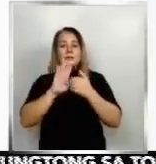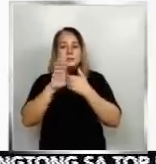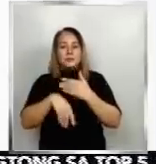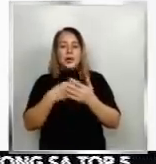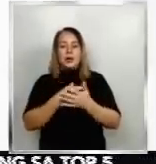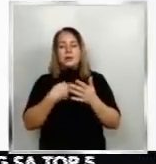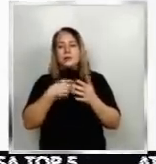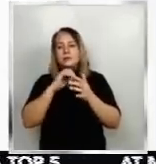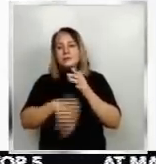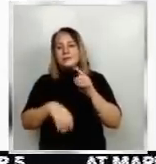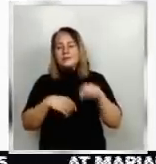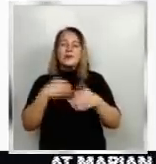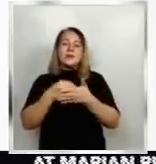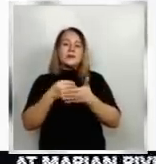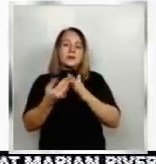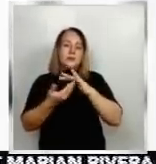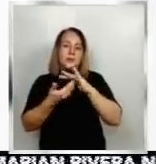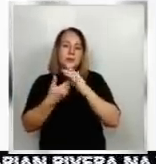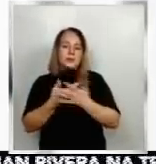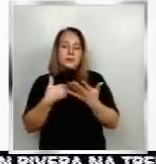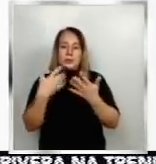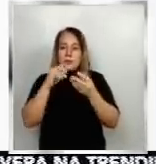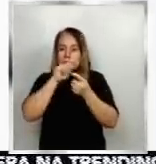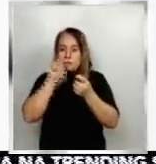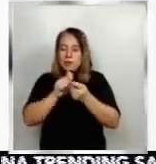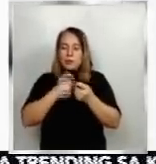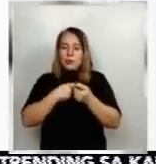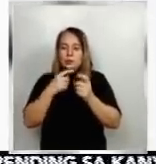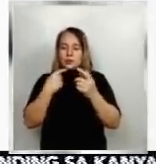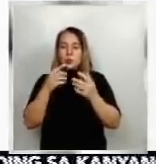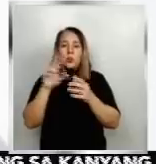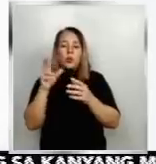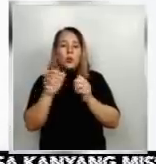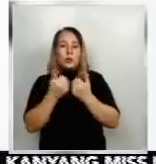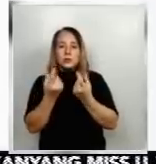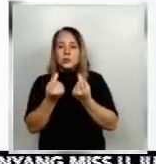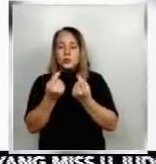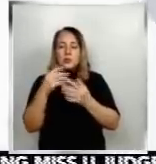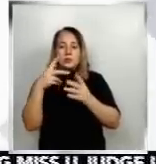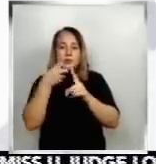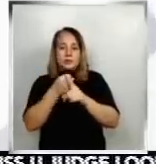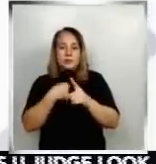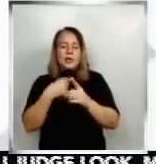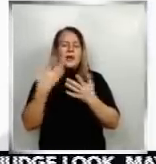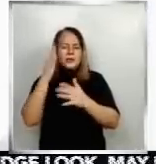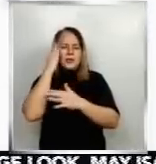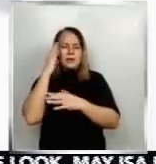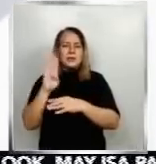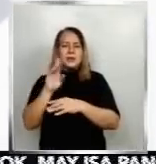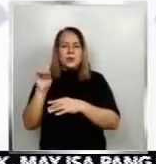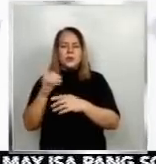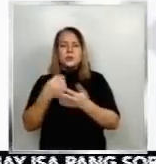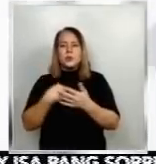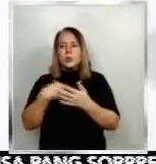kanilang mga kliyente. Wala pang detalya sa kanilang pahayag kung ano ang dapat gawin ng biktima. Alam daw ng BDO na sophisticated fraud